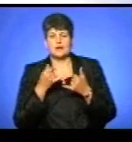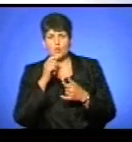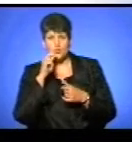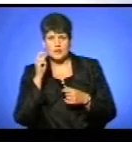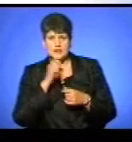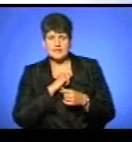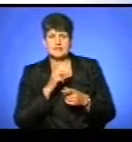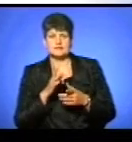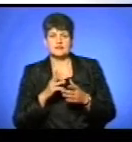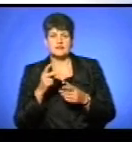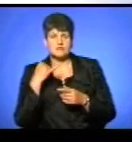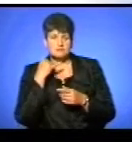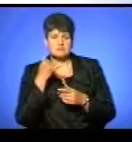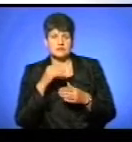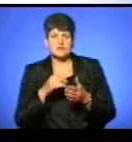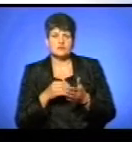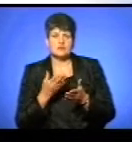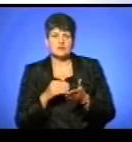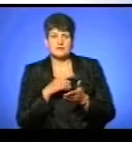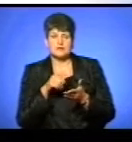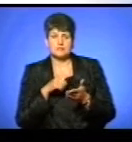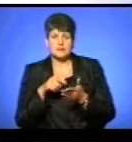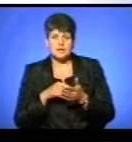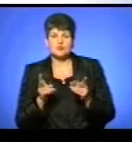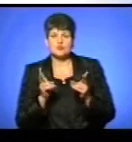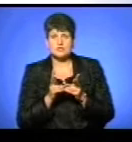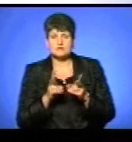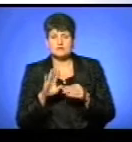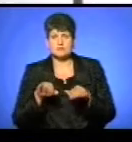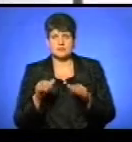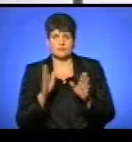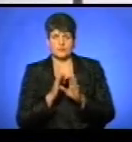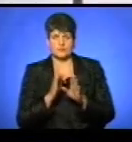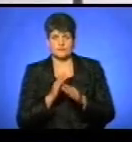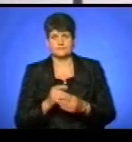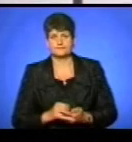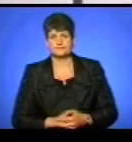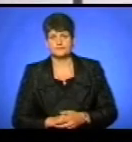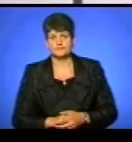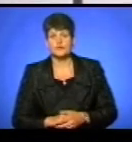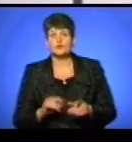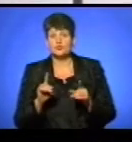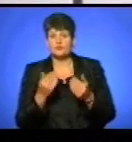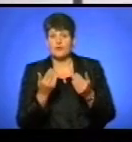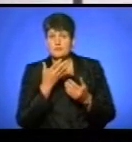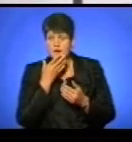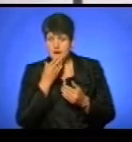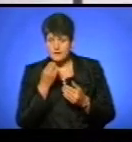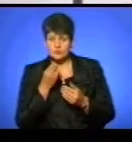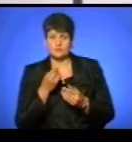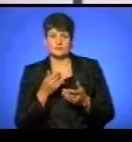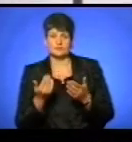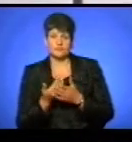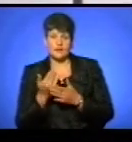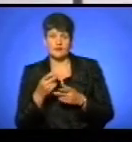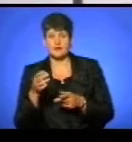25 97 та ставте свої запитання. Зустрінемося з вами одразу після прогнозу погоди. Іро. Ну що ж, вам гарного ефіру, а я нагадую